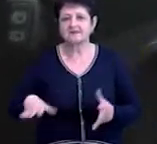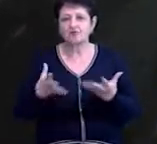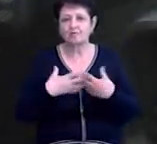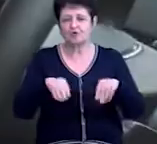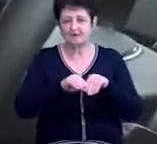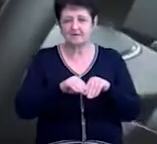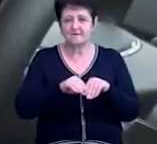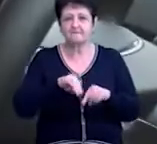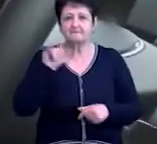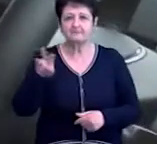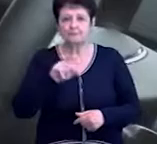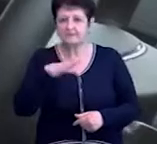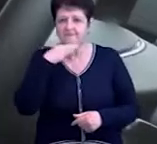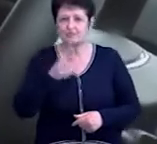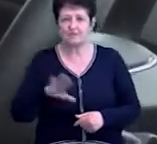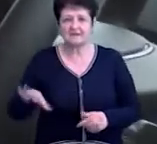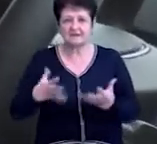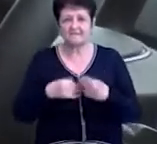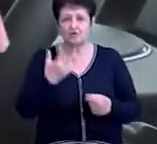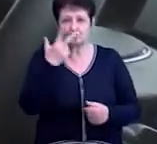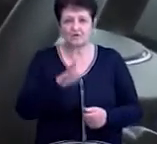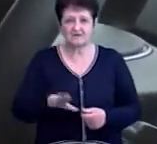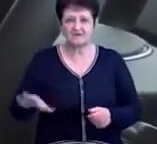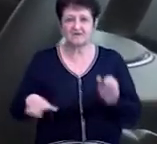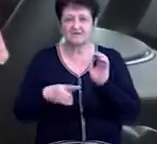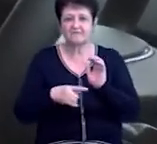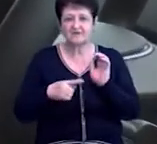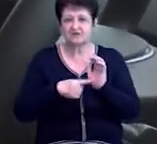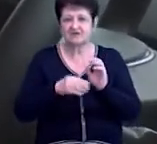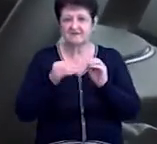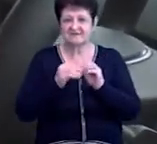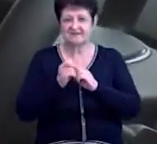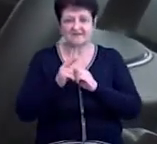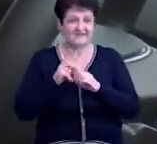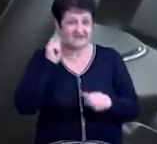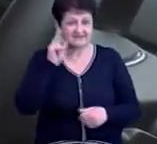Купрієнко. У них многодетна сім'я, троє діток, шість, десять, двенадцять років.